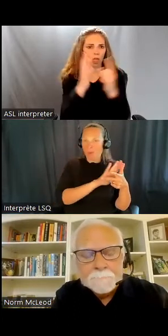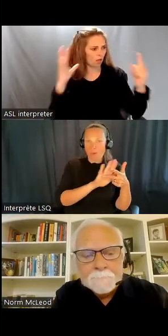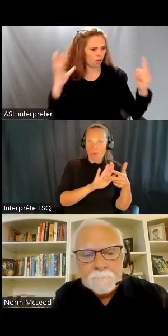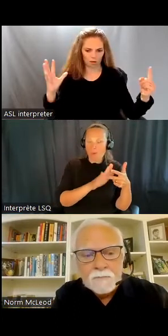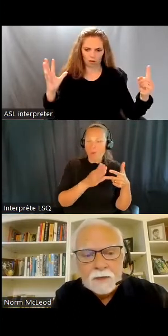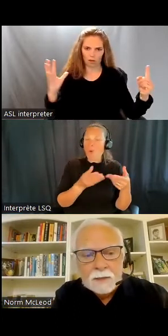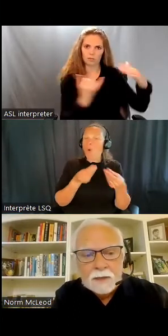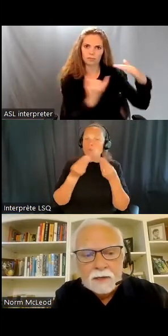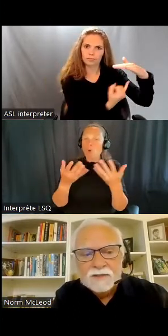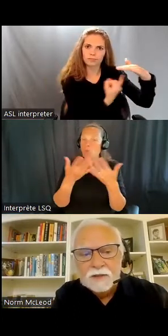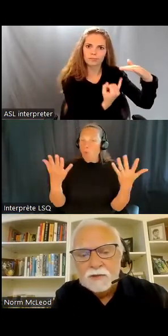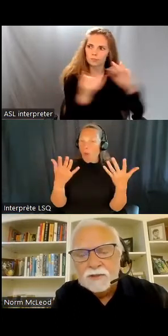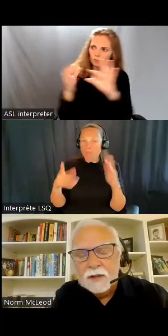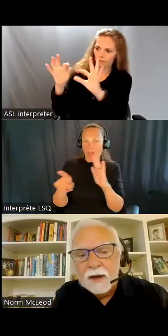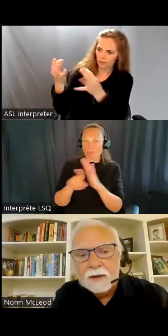communauté.